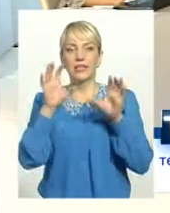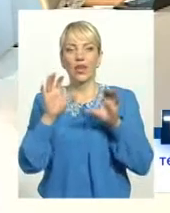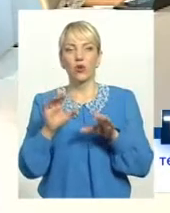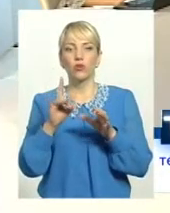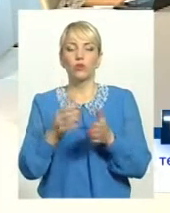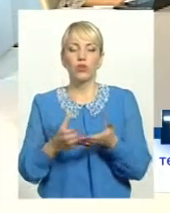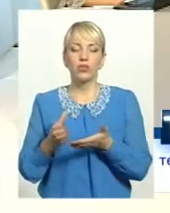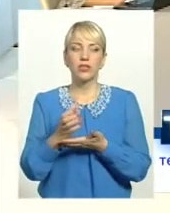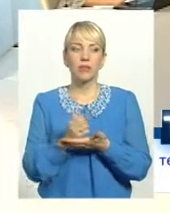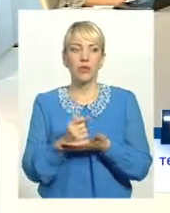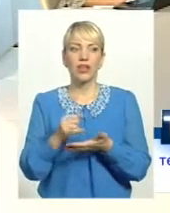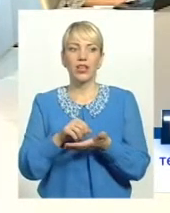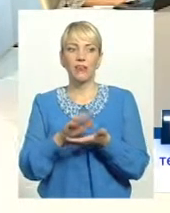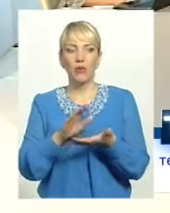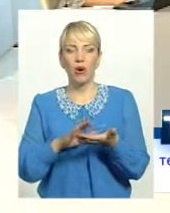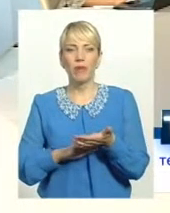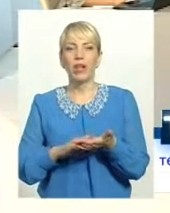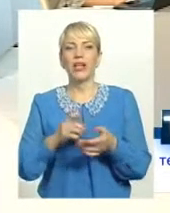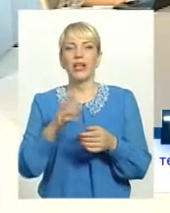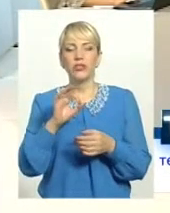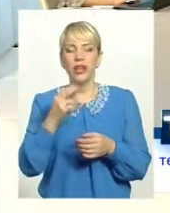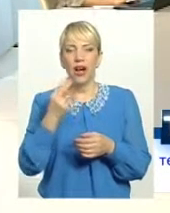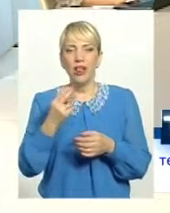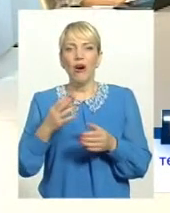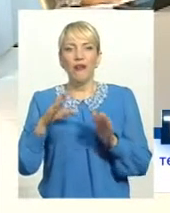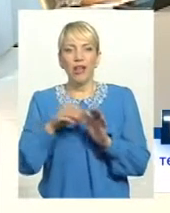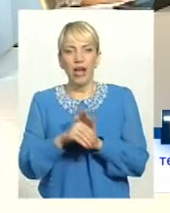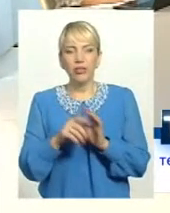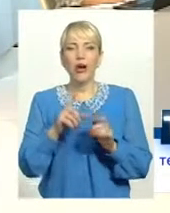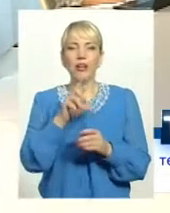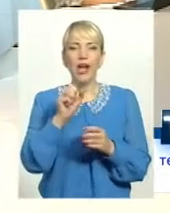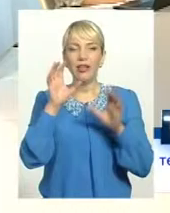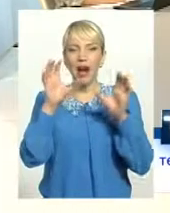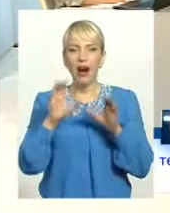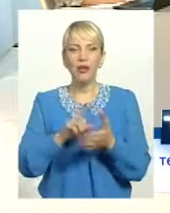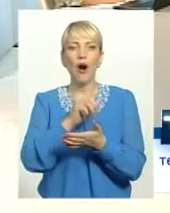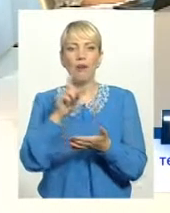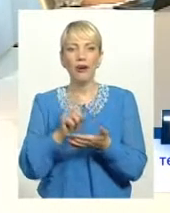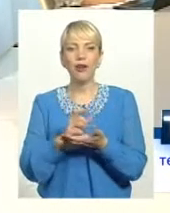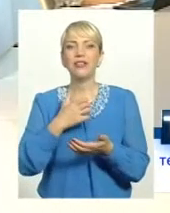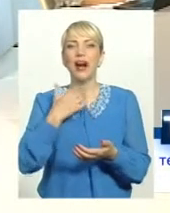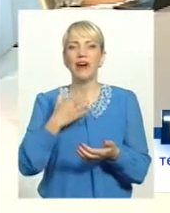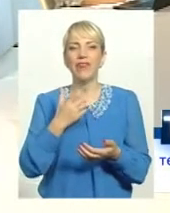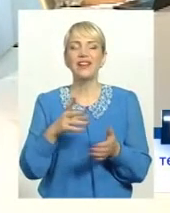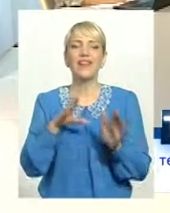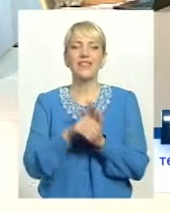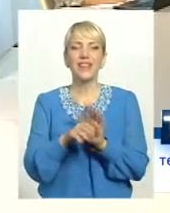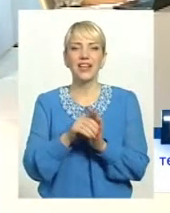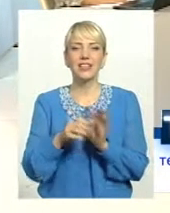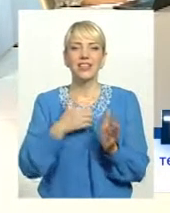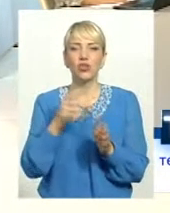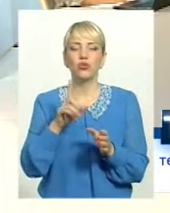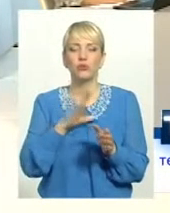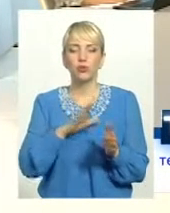єдиного соціального внеску на загальнообов'язкове державне соціальне страхування і пенсійні внески, оті страхові, які йшли в бюджет